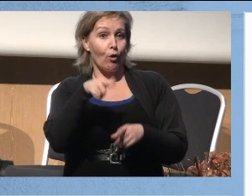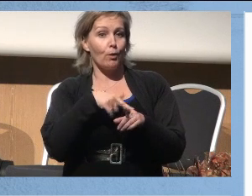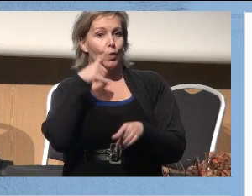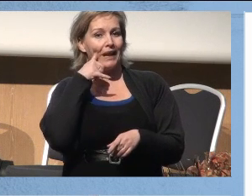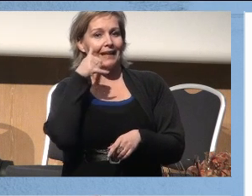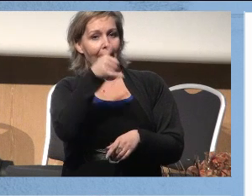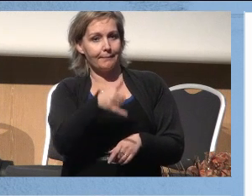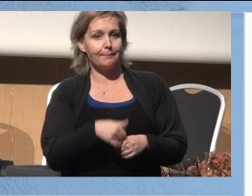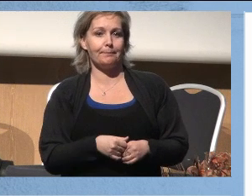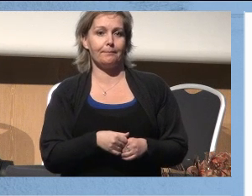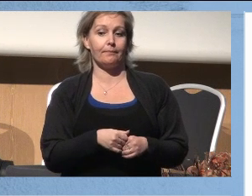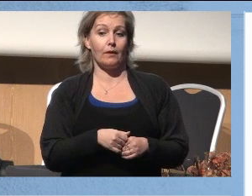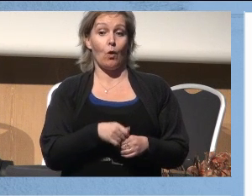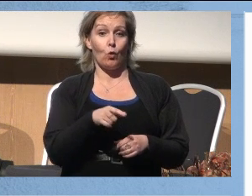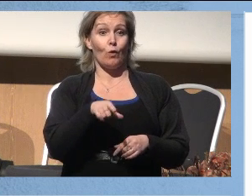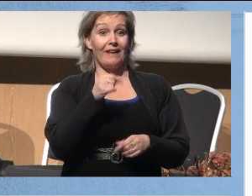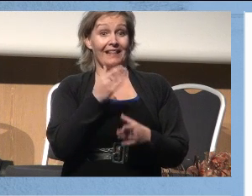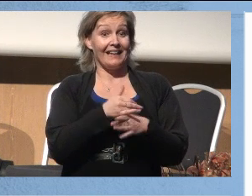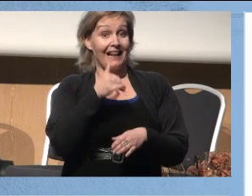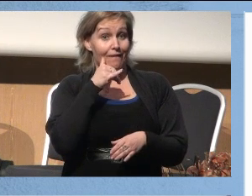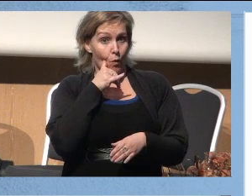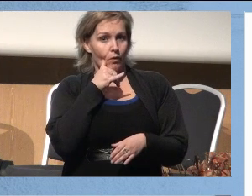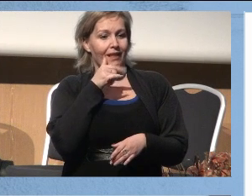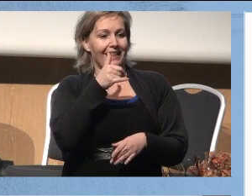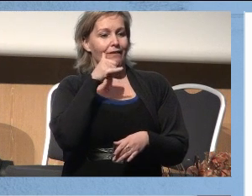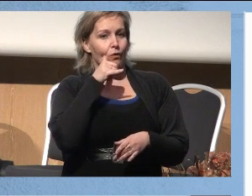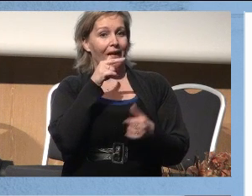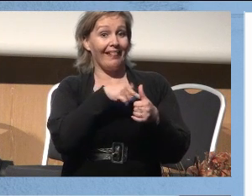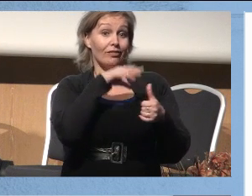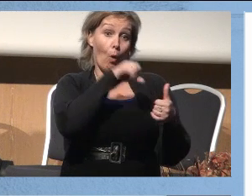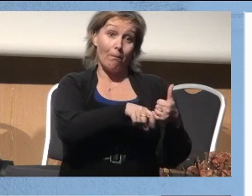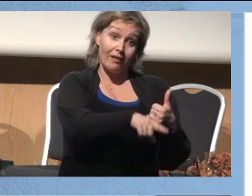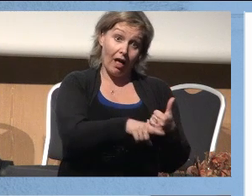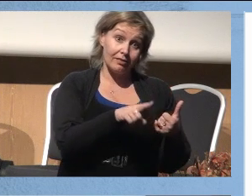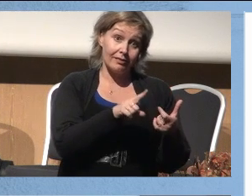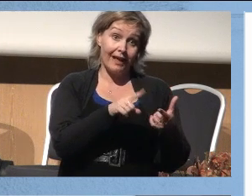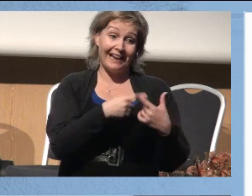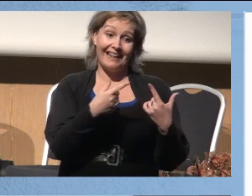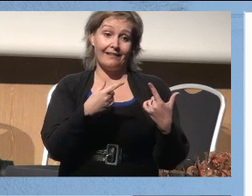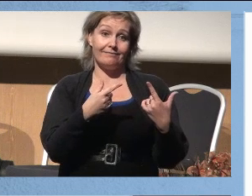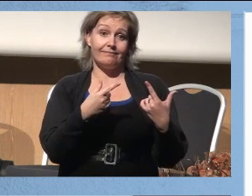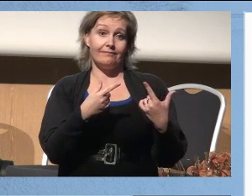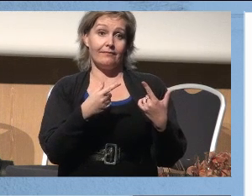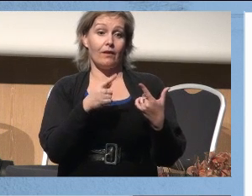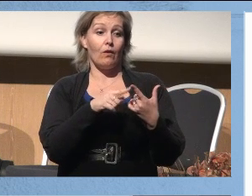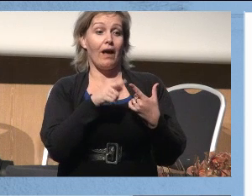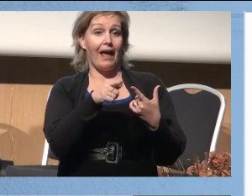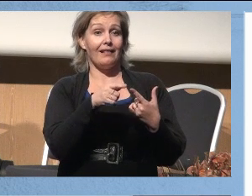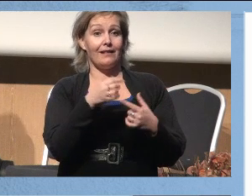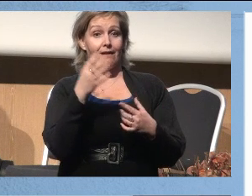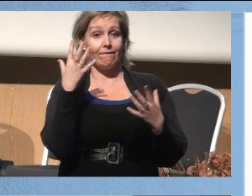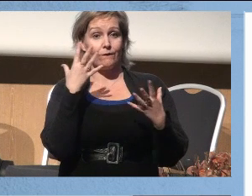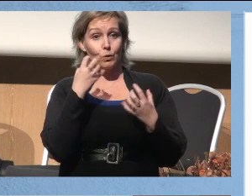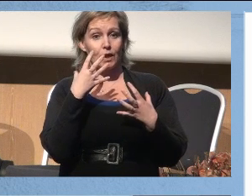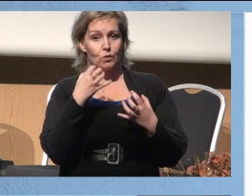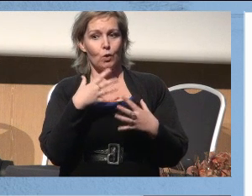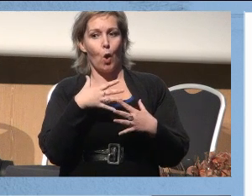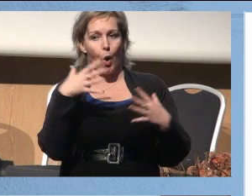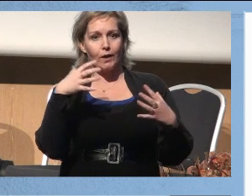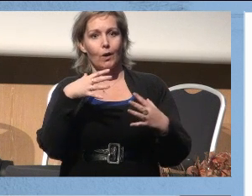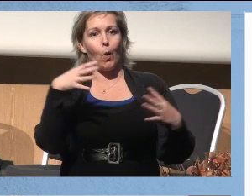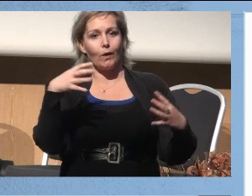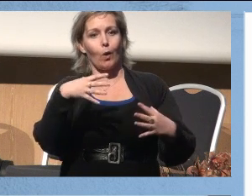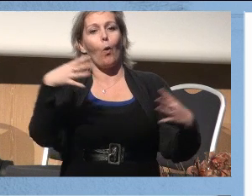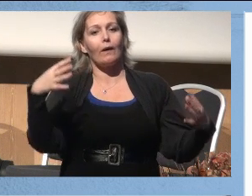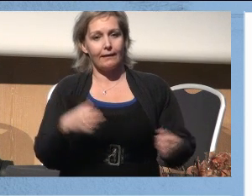begynner å ringe. Når hun finner riktig telefon, så har denne telefonen enten opptatt, eller ingen svarer på den. Og hennes frustrasjon øker og øker og